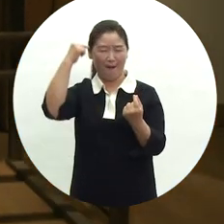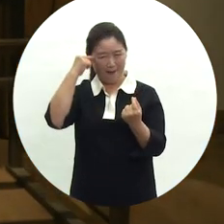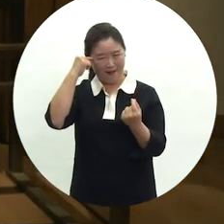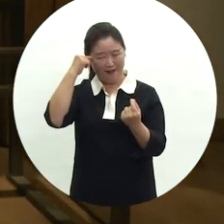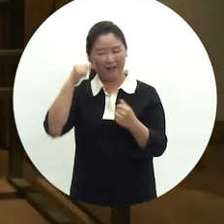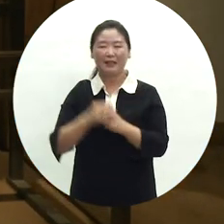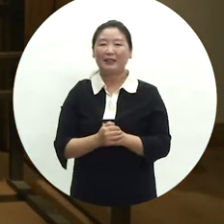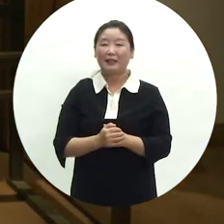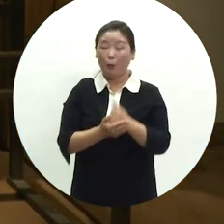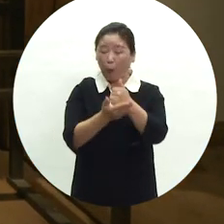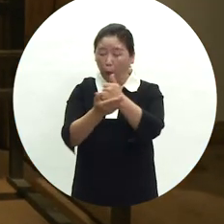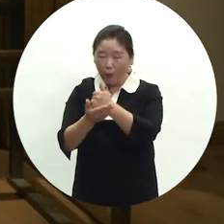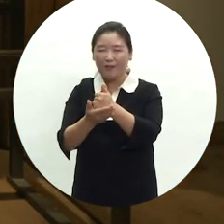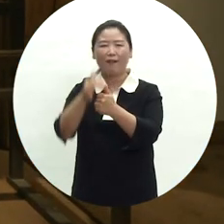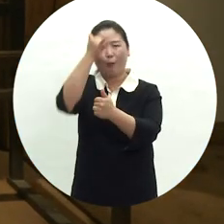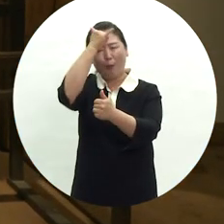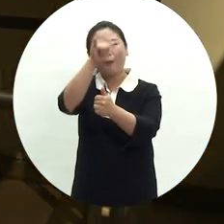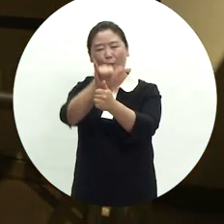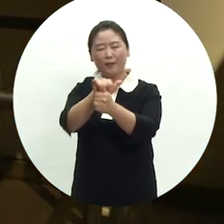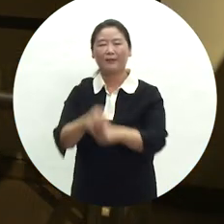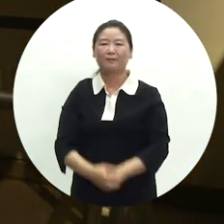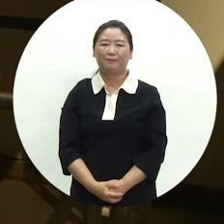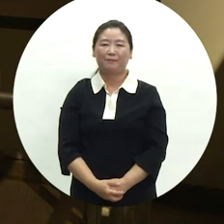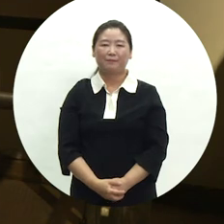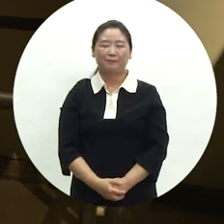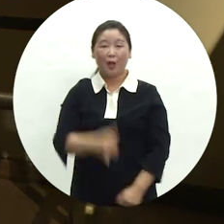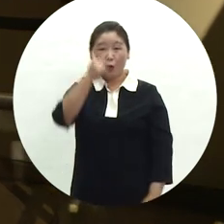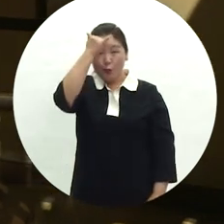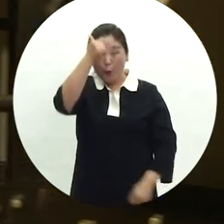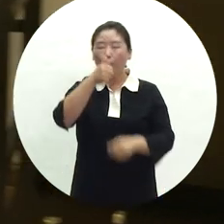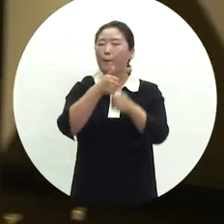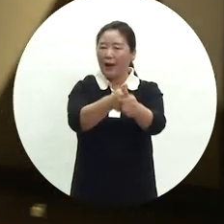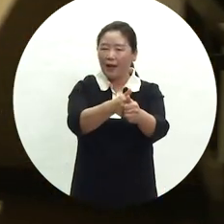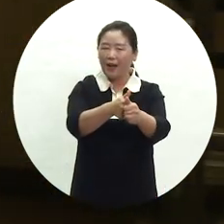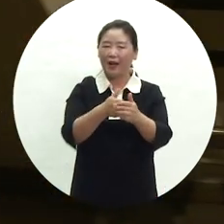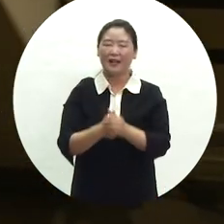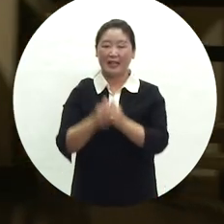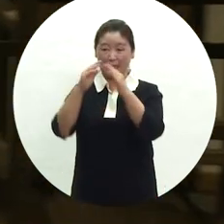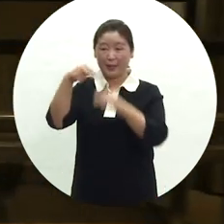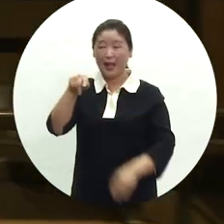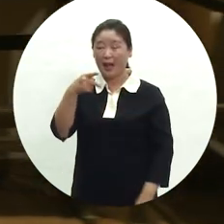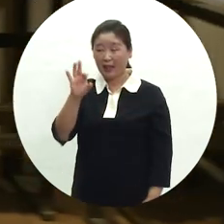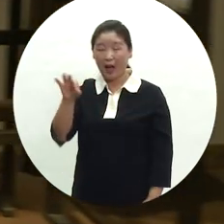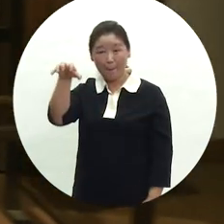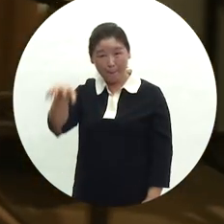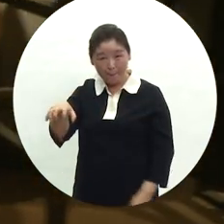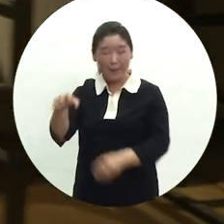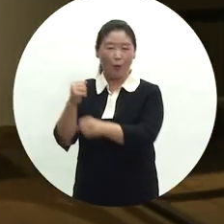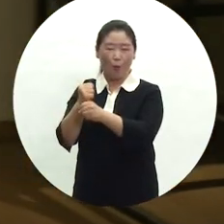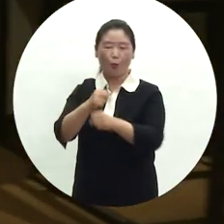그것을 최고의 효로 여겼습니다. 유교적인 제례에 따라 집안의 사당을 짓거나 벽감을